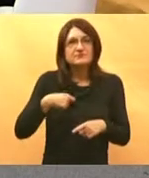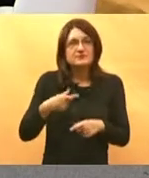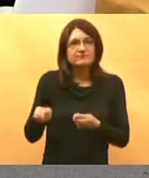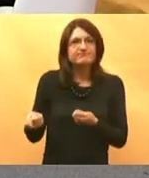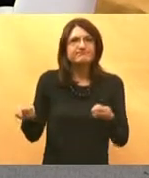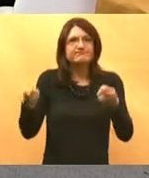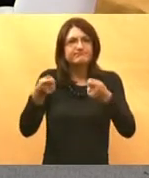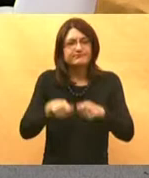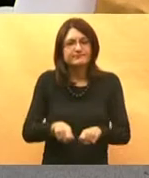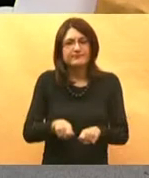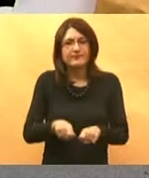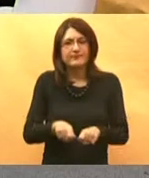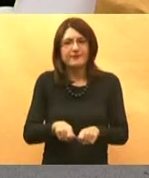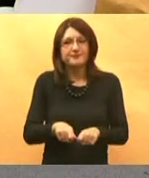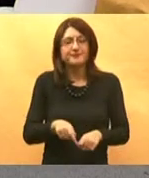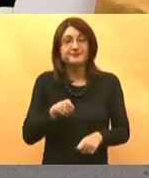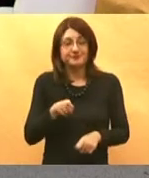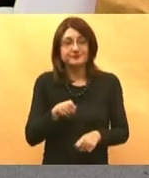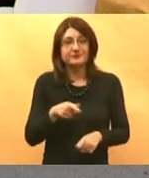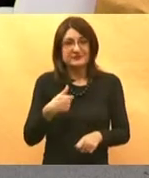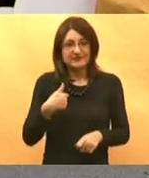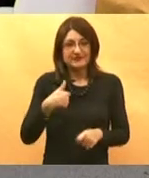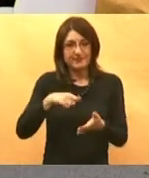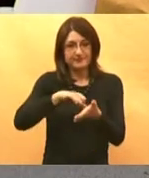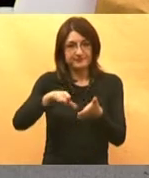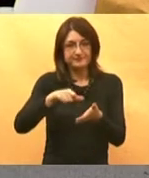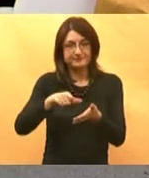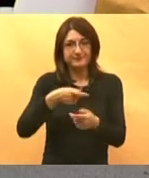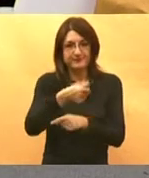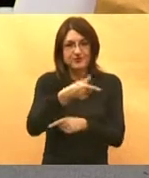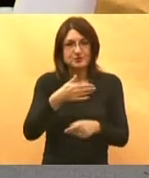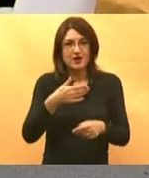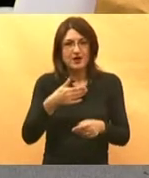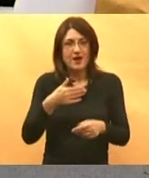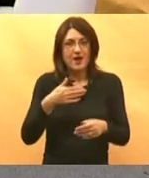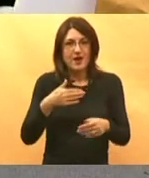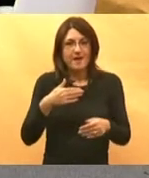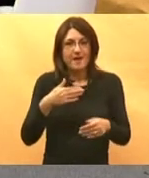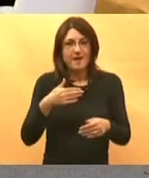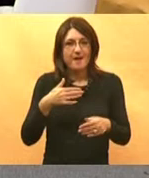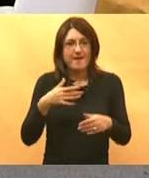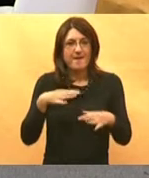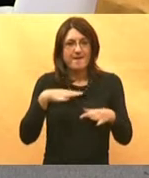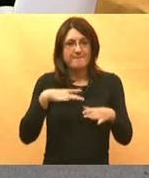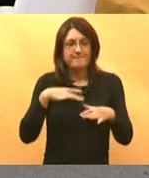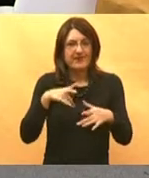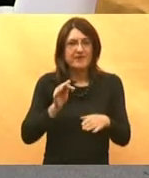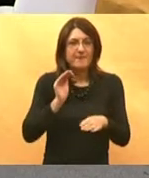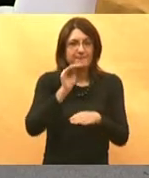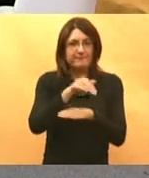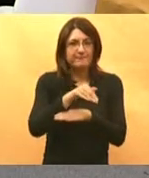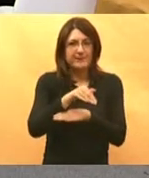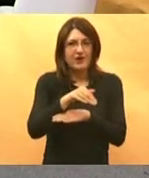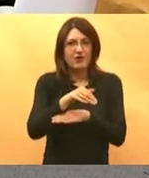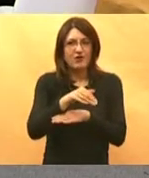to je ono što mene kao pacijenta koji plaćam inače u Mirovinskom preko 2000 kuna svaki mjesec jer mi je